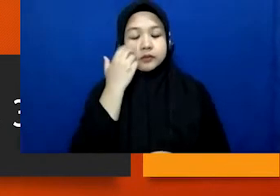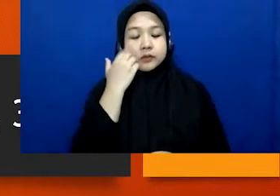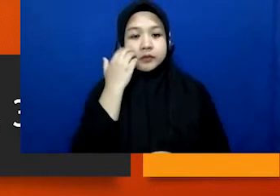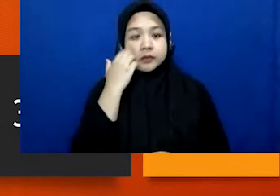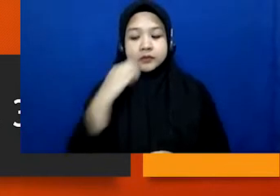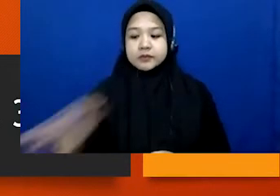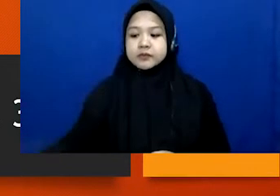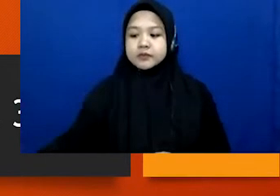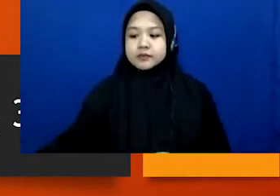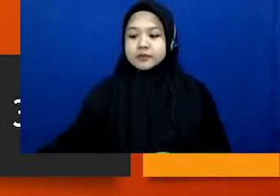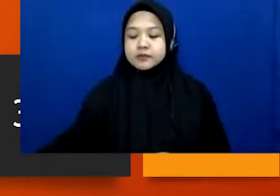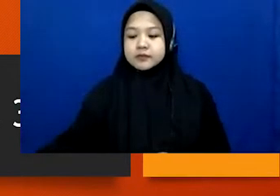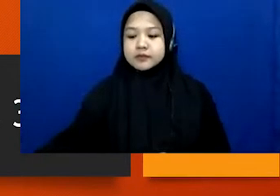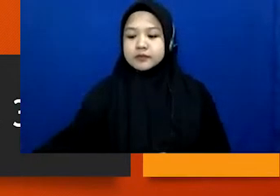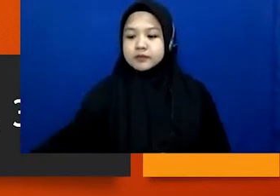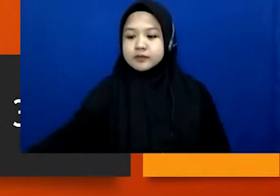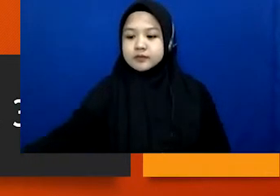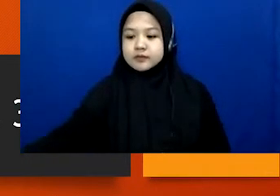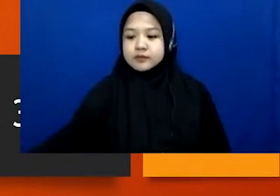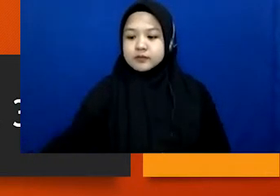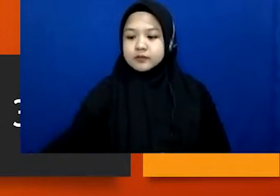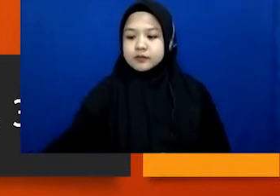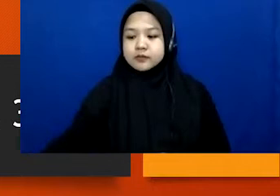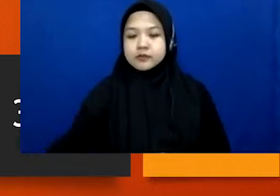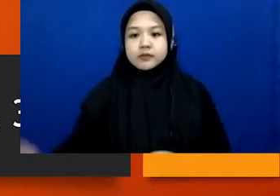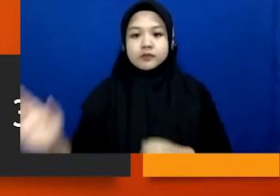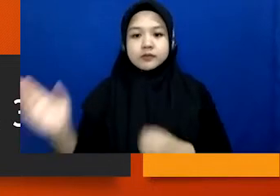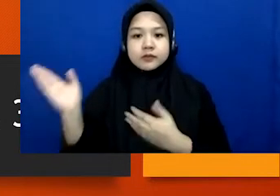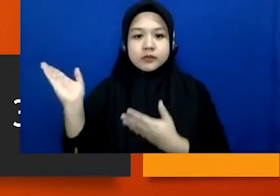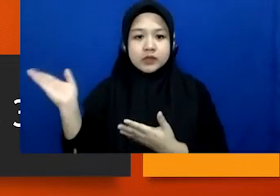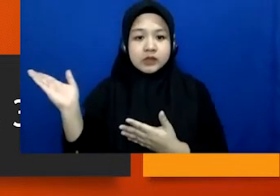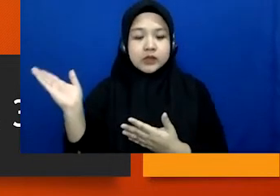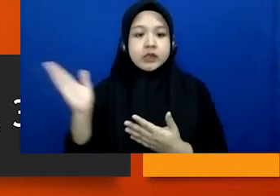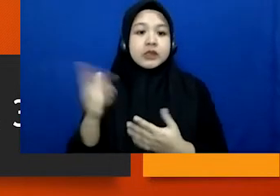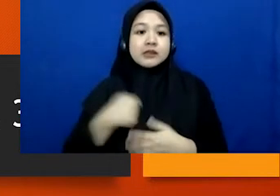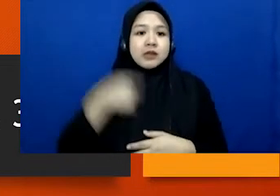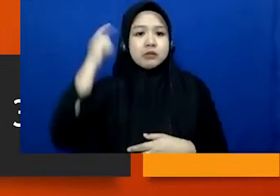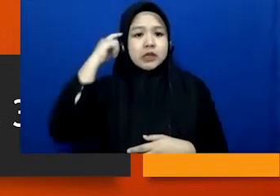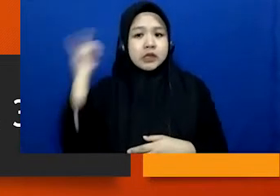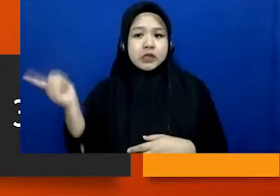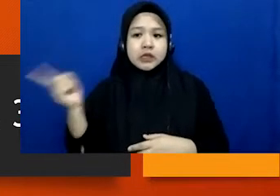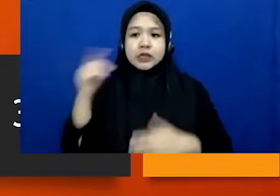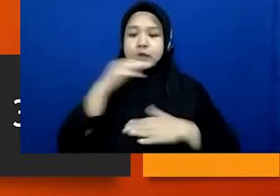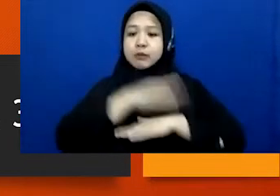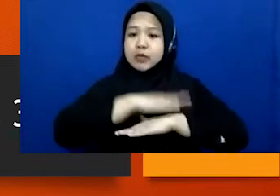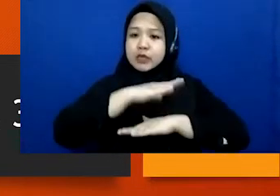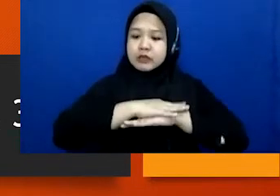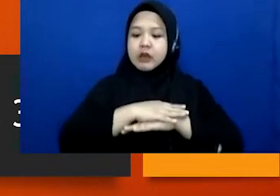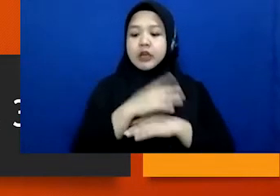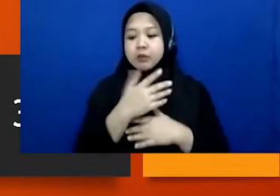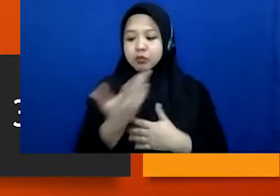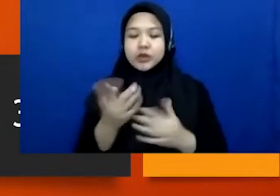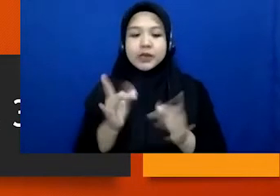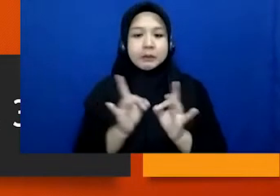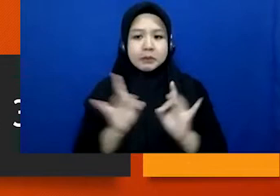Nah, kasus ini. Oh, ini berita yang saya pikir sedikit berbeda ya,